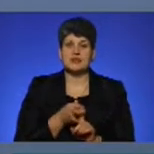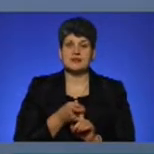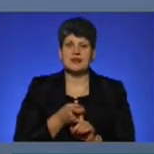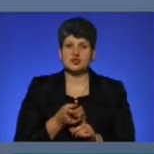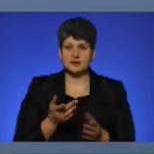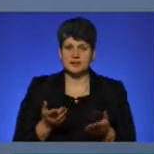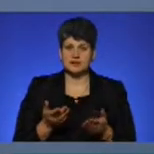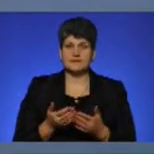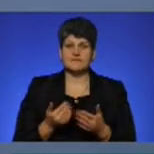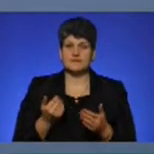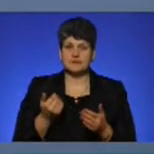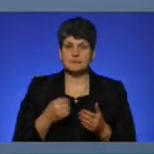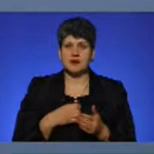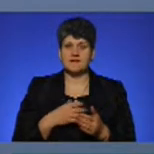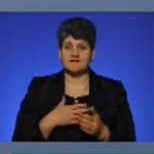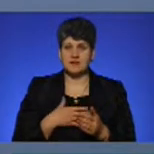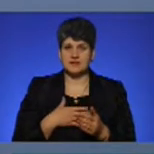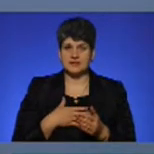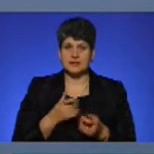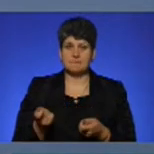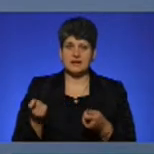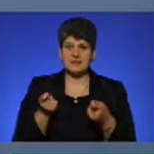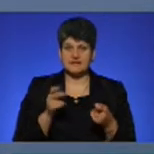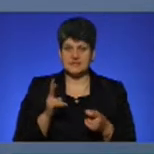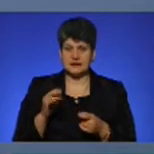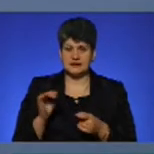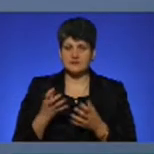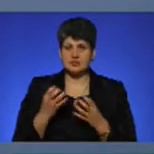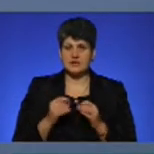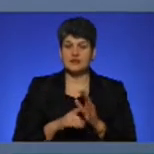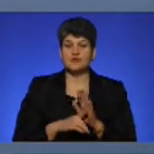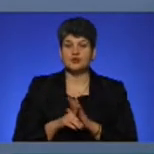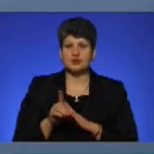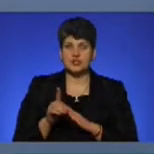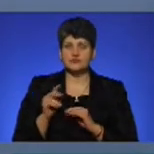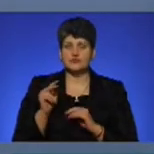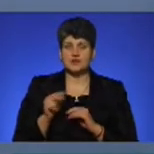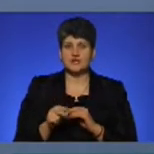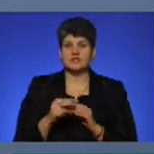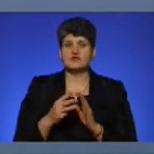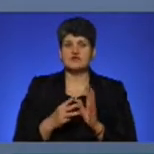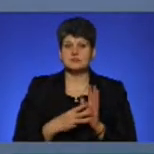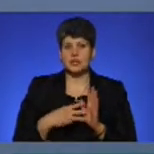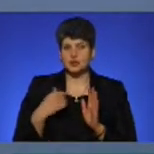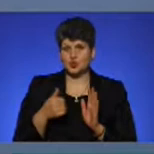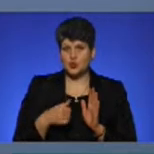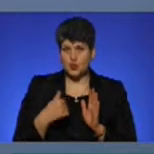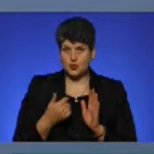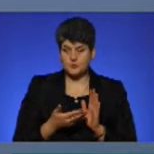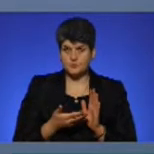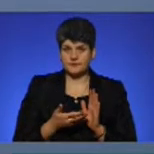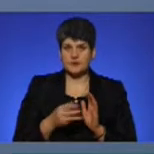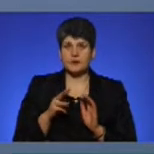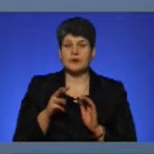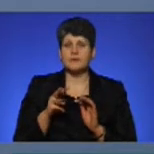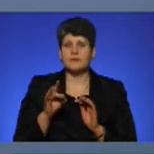приватних перевізників, ще на початку 2018 року в мерії